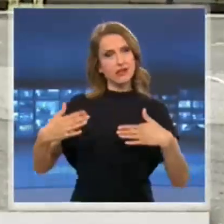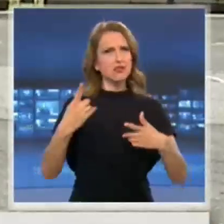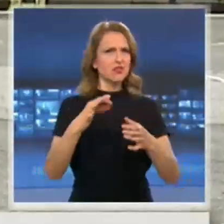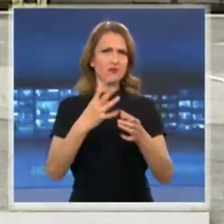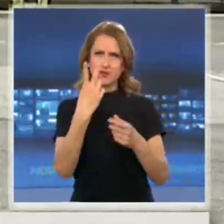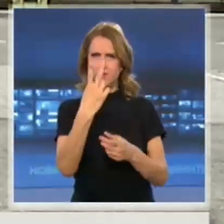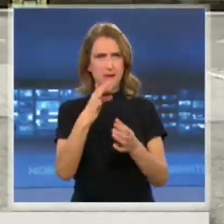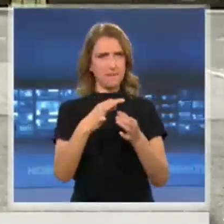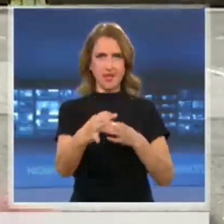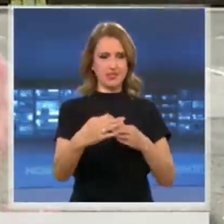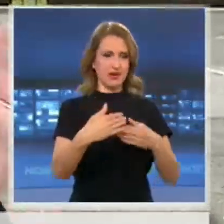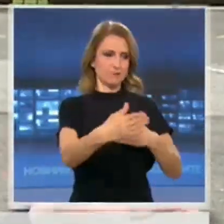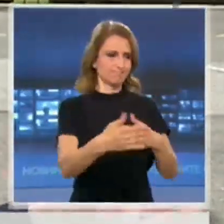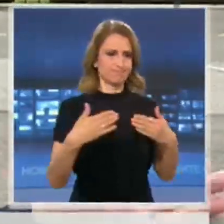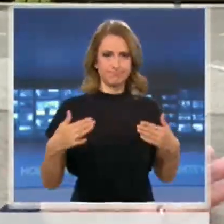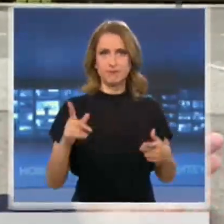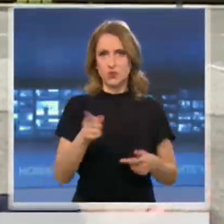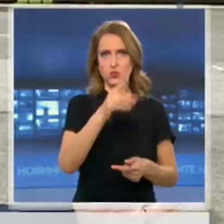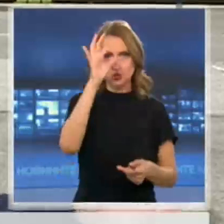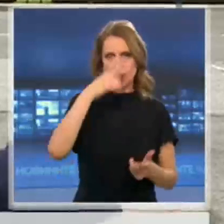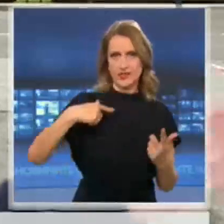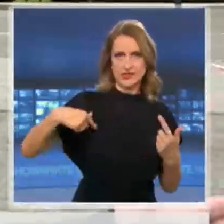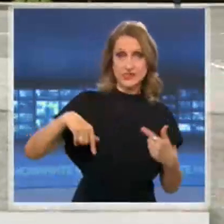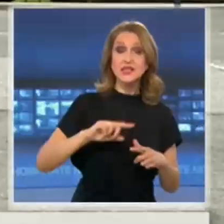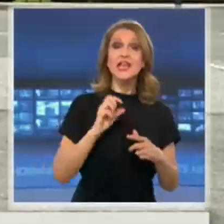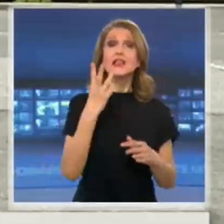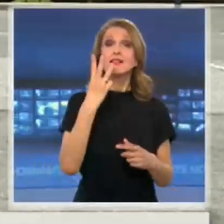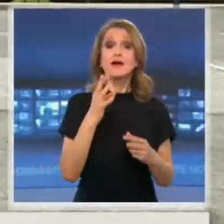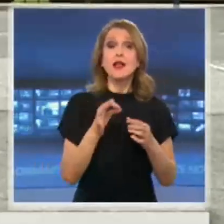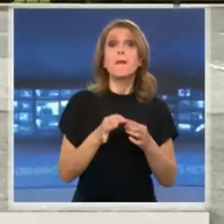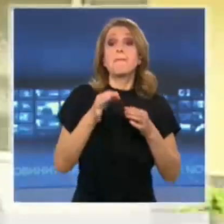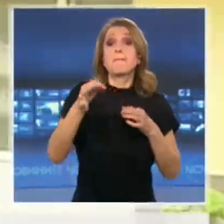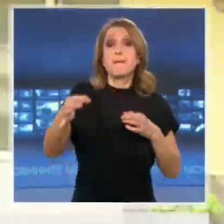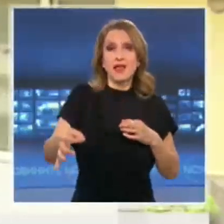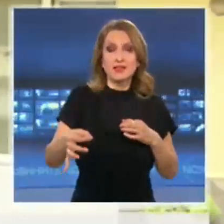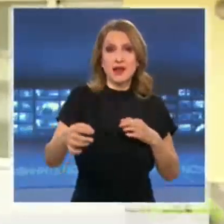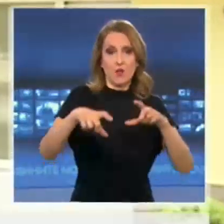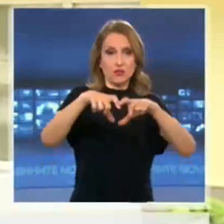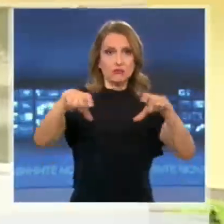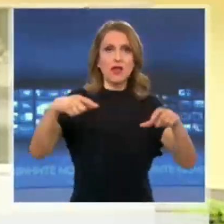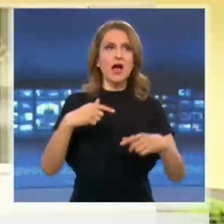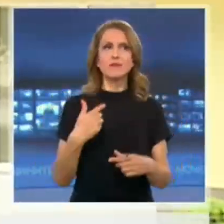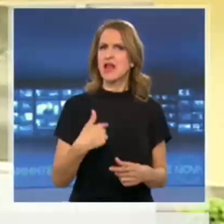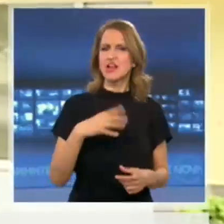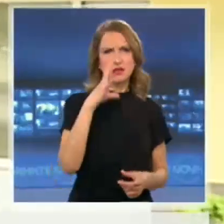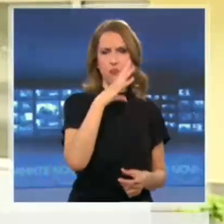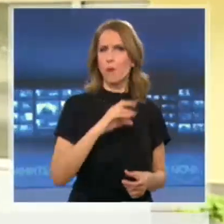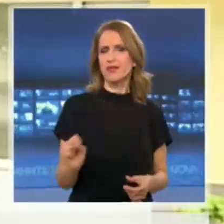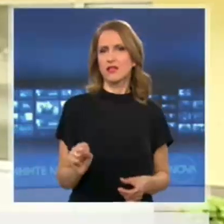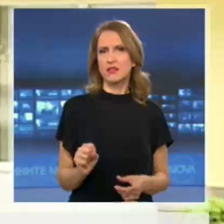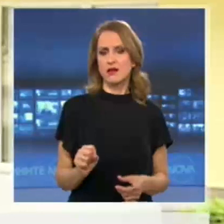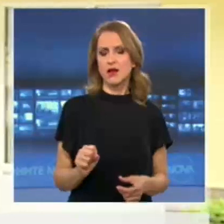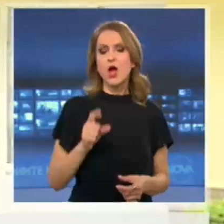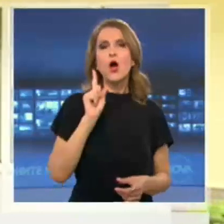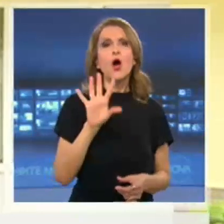метра от всяко дете и 3 метра от паралелката, която бъде построена. Аз съм им обидена на тези, които не искат да